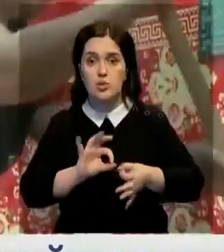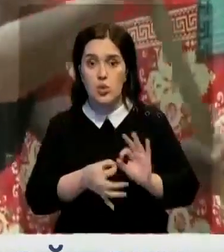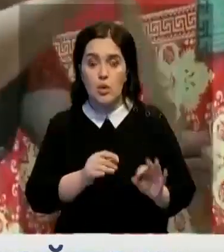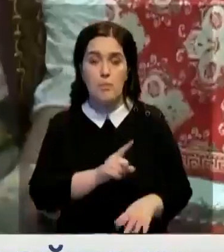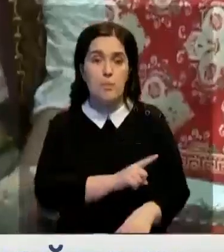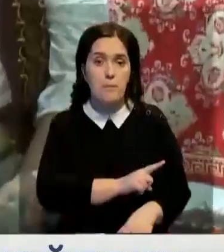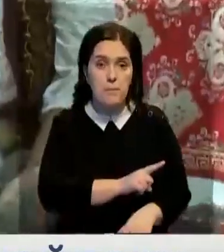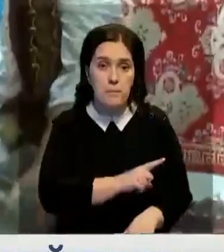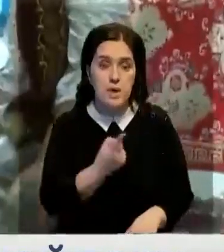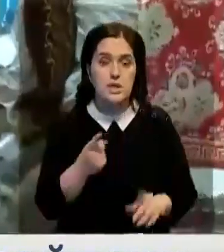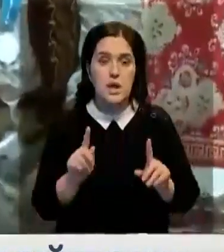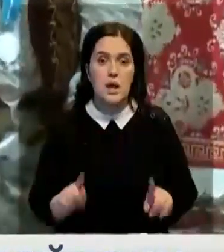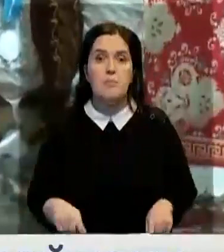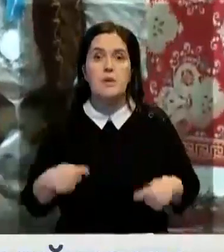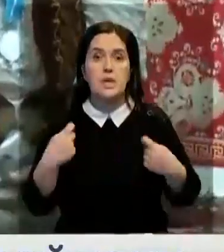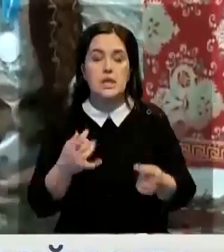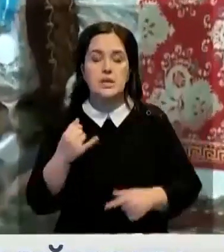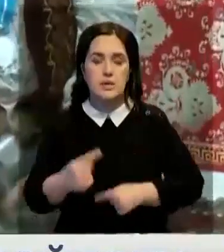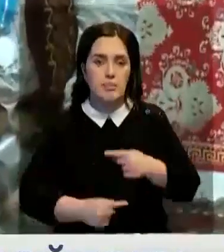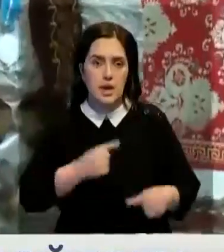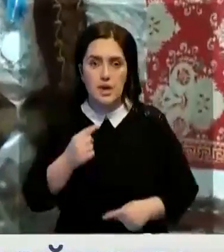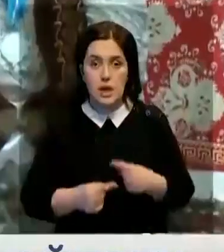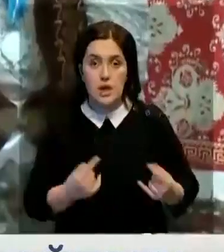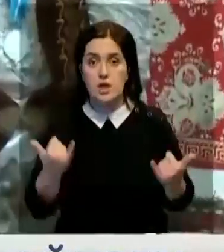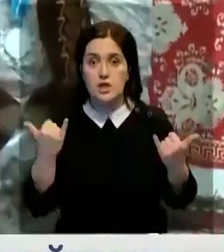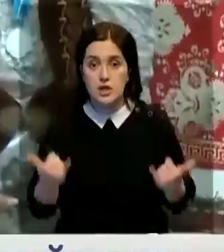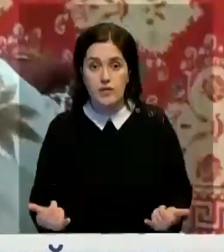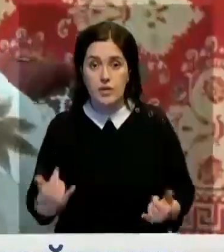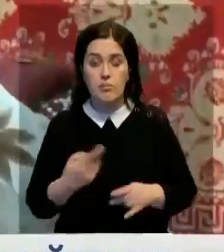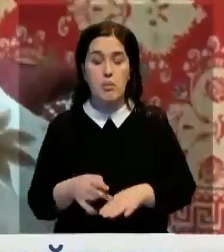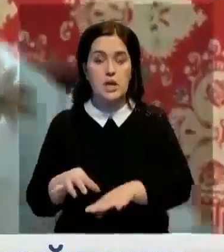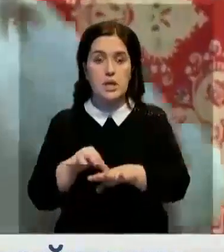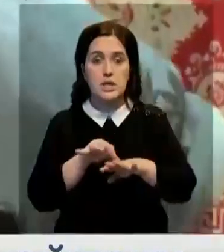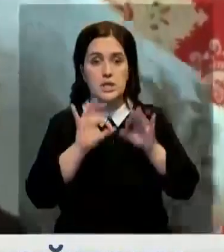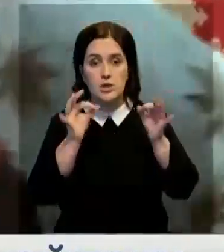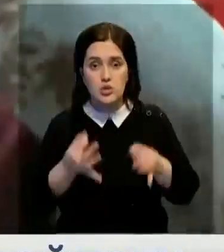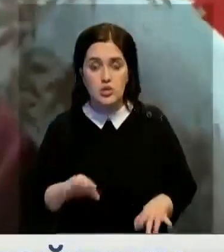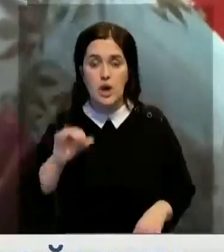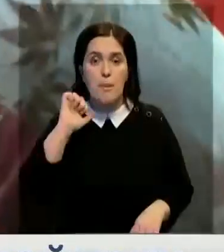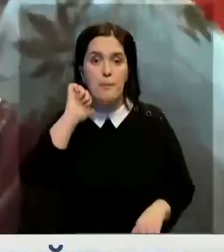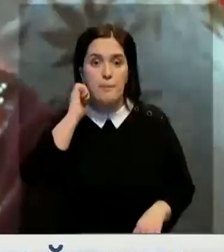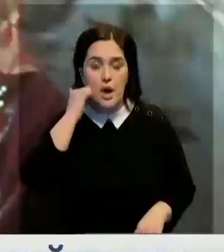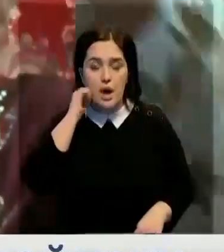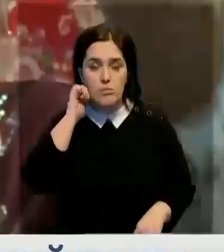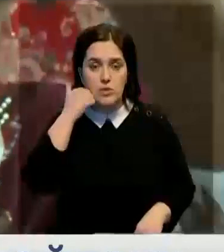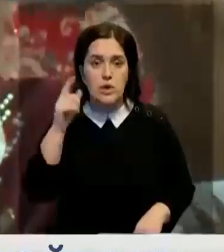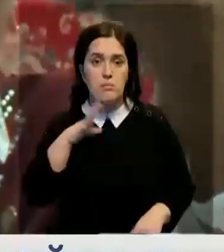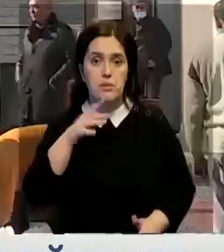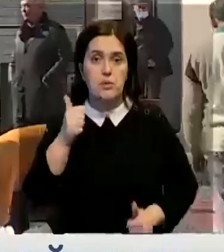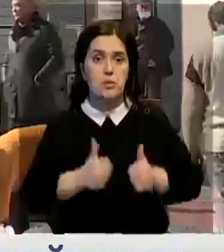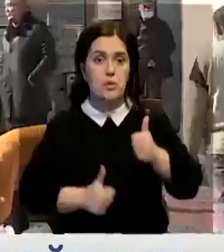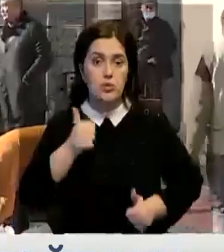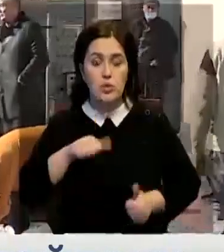войлоковаляния передаются из поколения в поколение. Сегодня основные носители искусства – бабушки. Среди них и прошел конкурс.